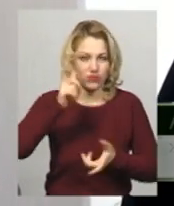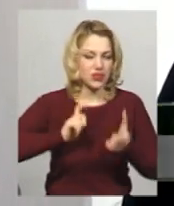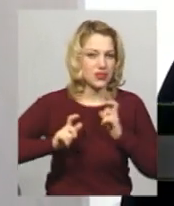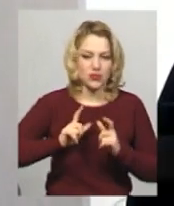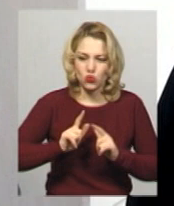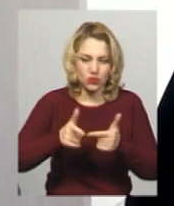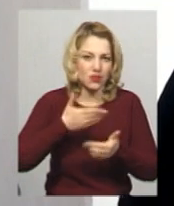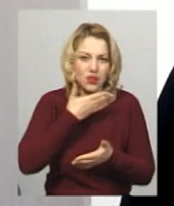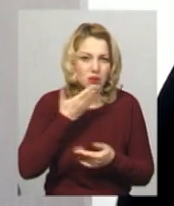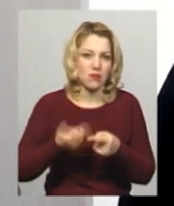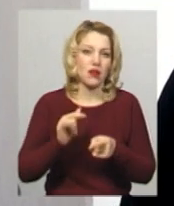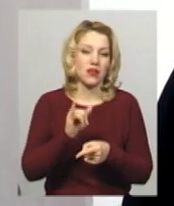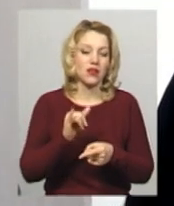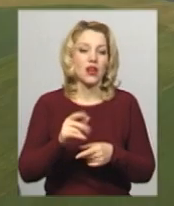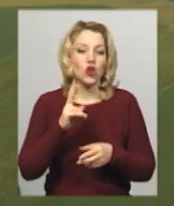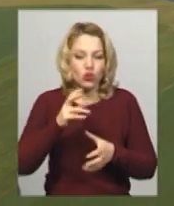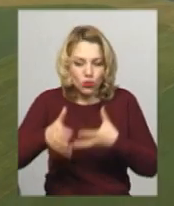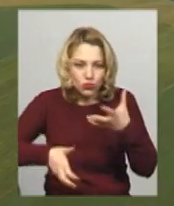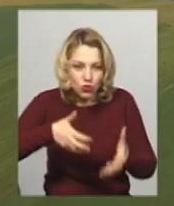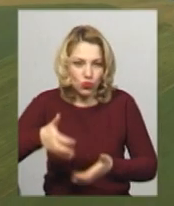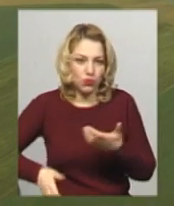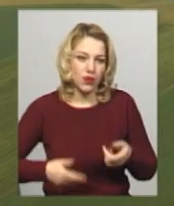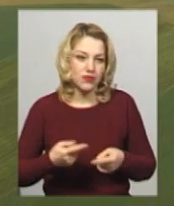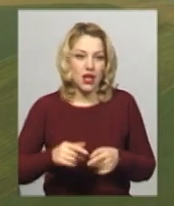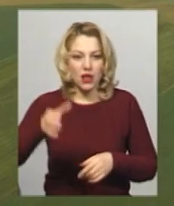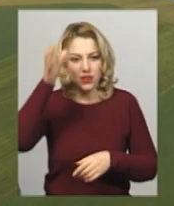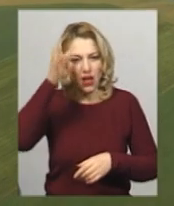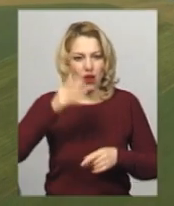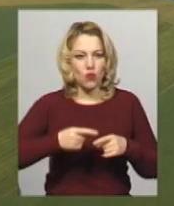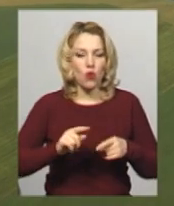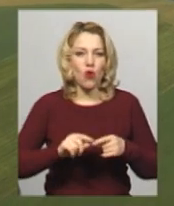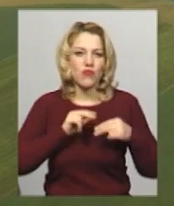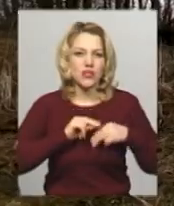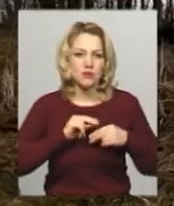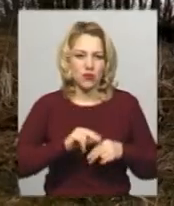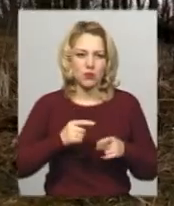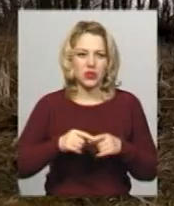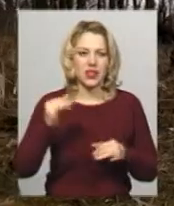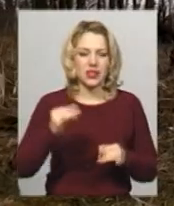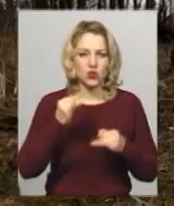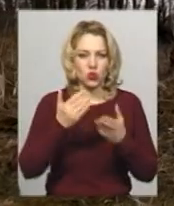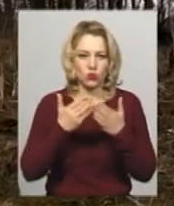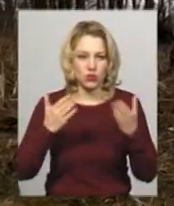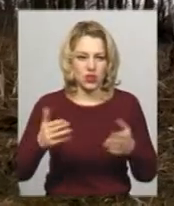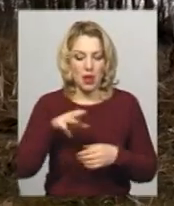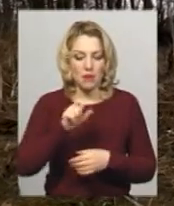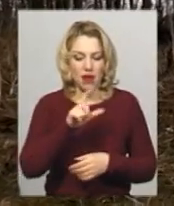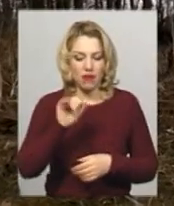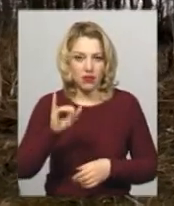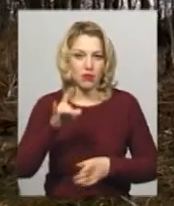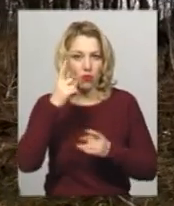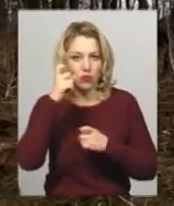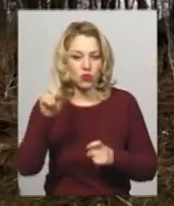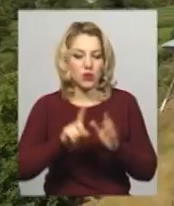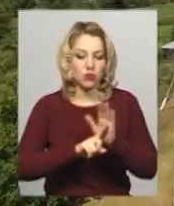археологи, які це докопалися. Науковий співробітник Волочийського районного історико-етнографічного музею Андрій Майхер повідомив, на початку